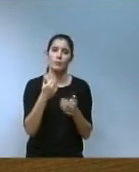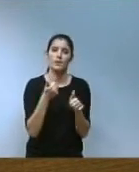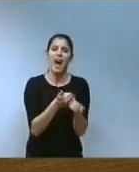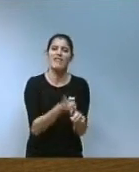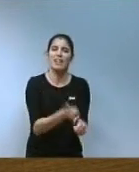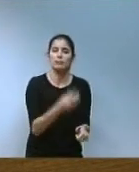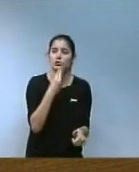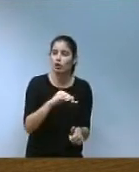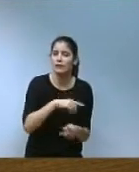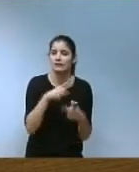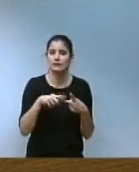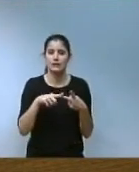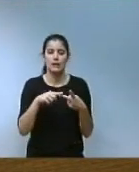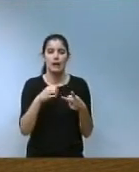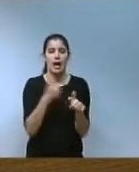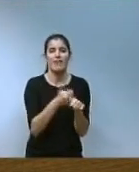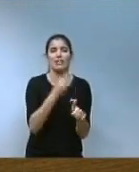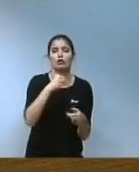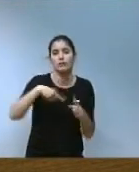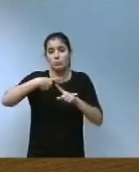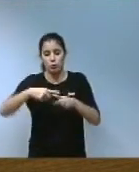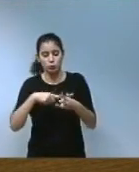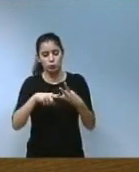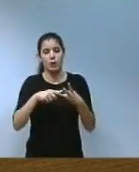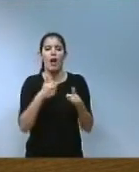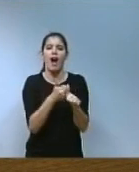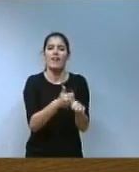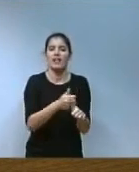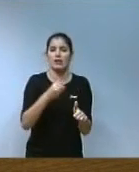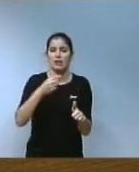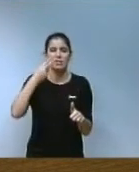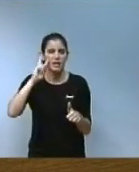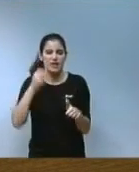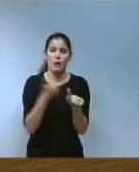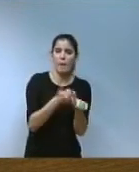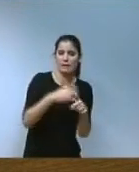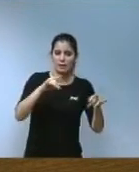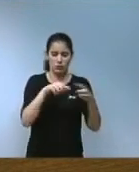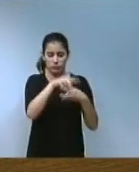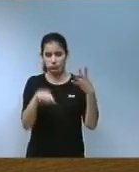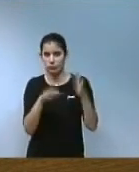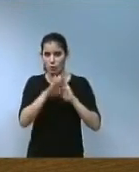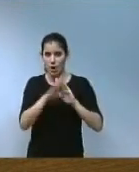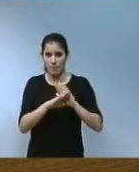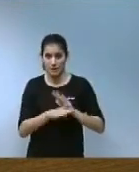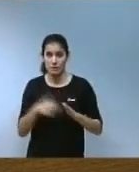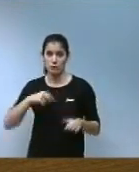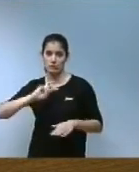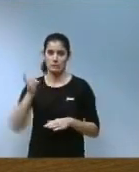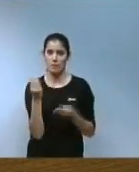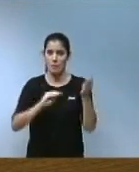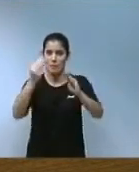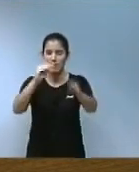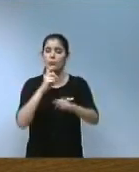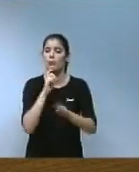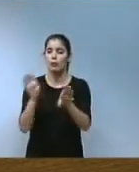plus, avalem territori i avalem experiència. Prioritzant els col·lectius que presenten més dificultats d'inserció laboral com són les persones